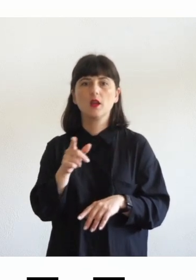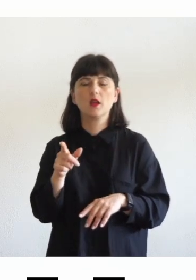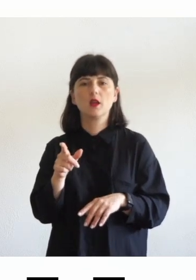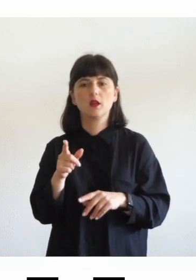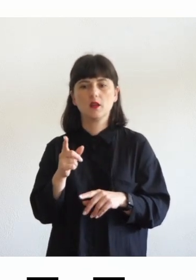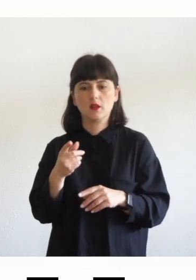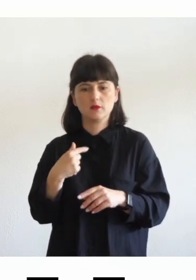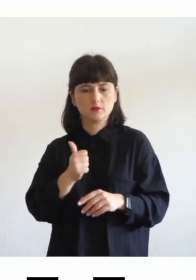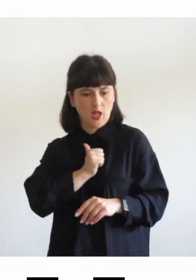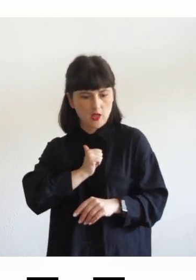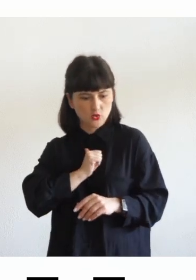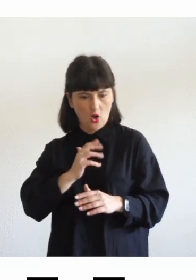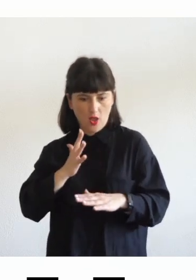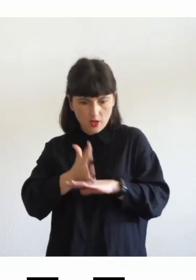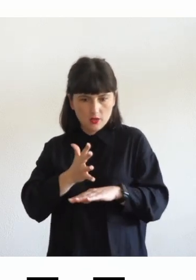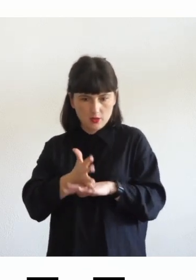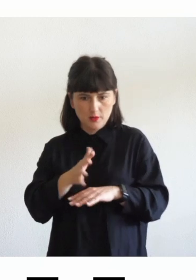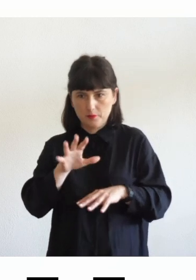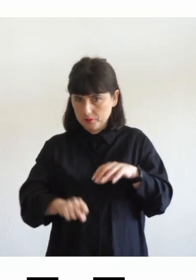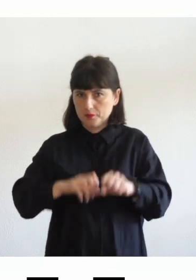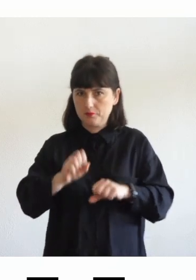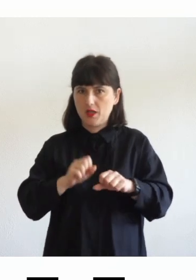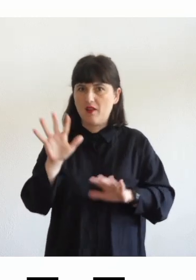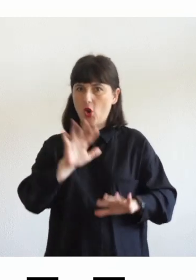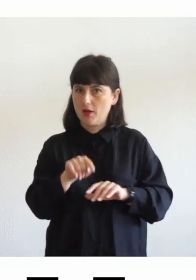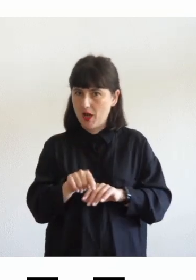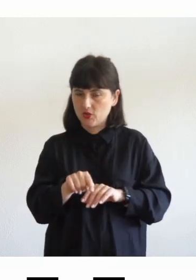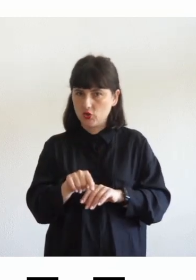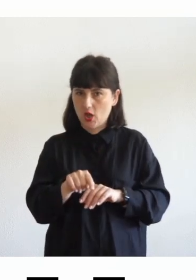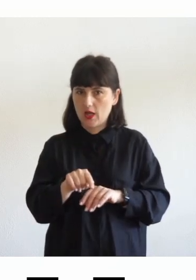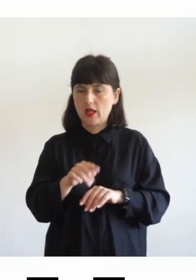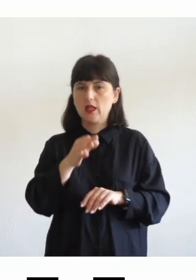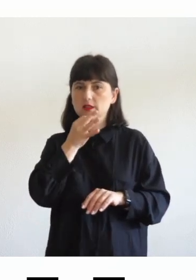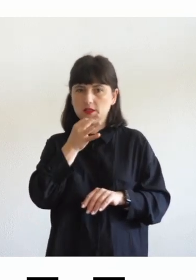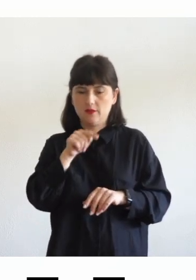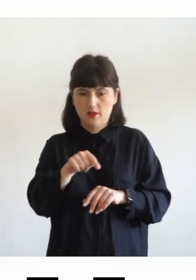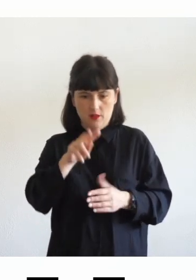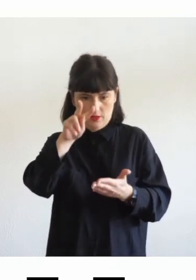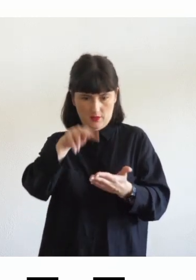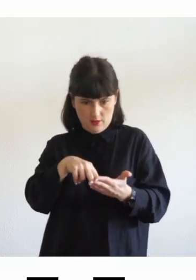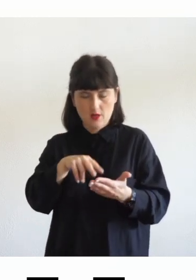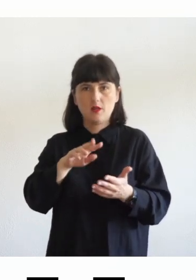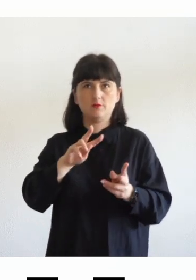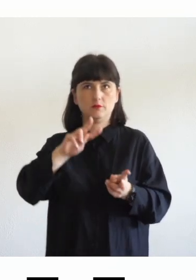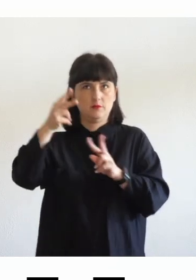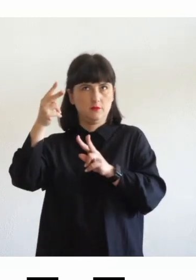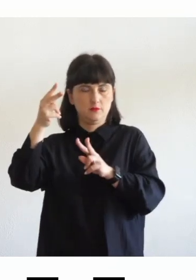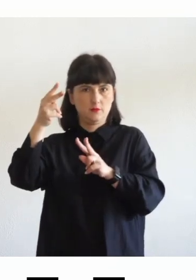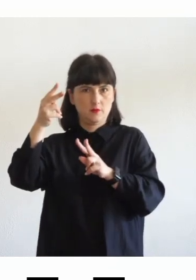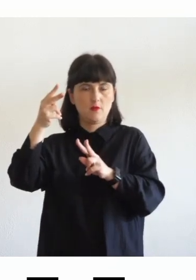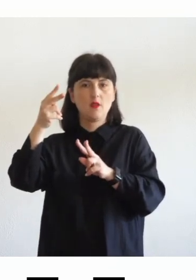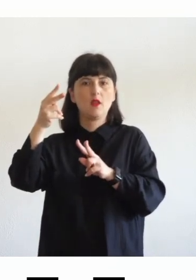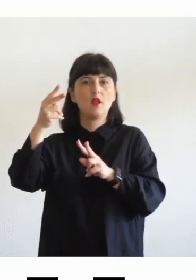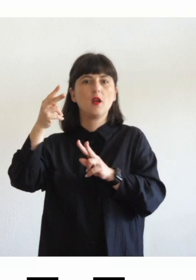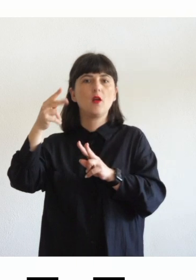autonomo e quindi permettere la decodifica devono permettere di